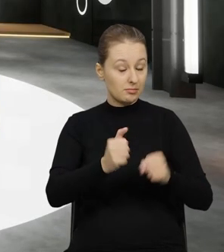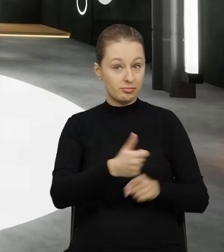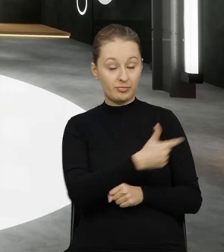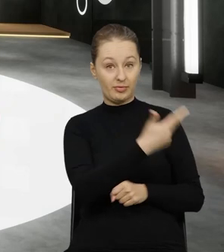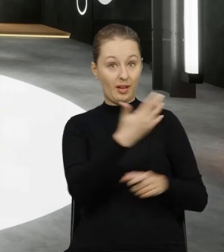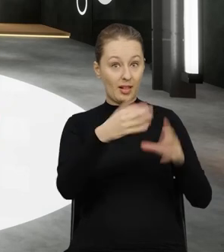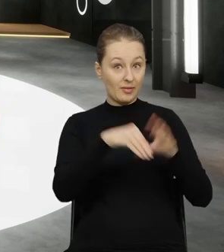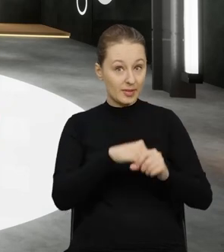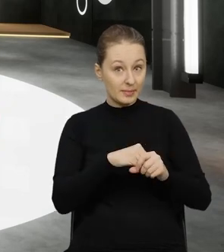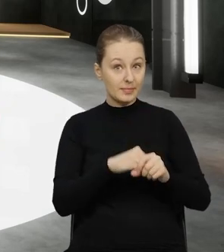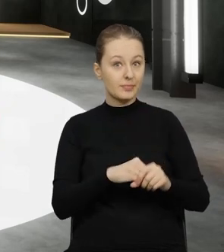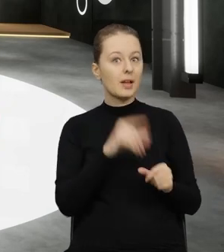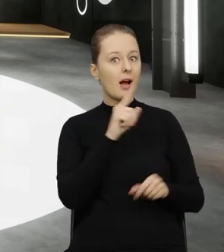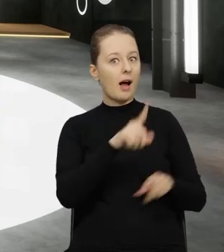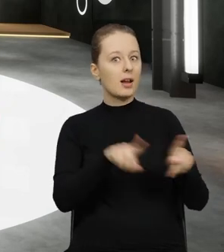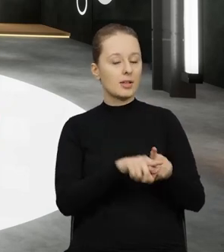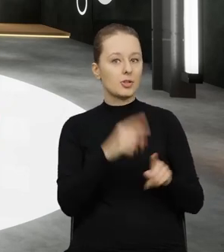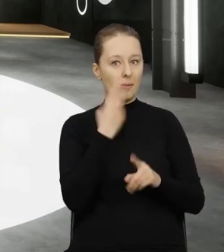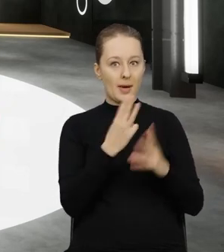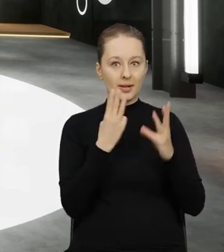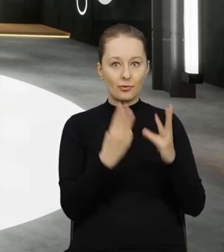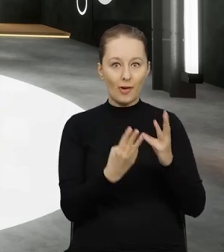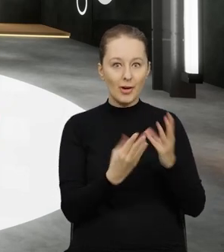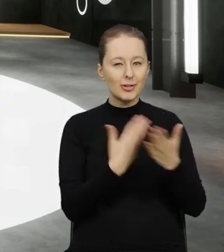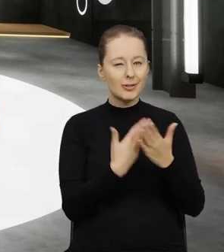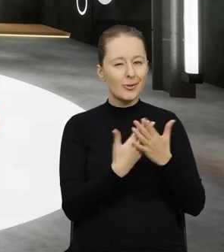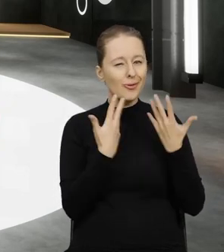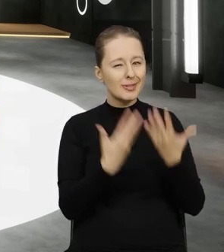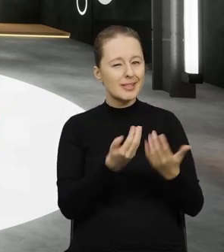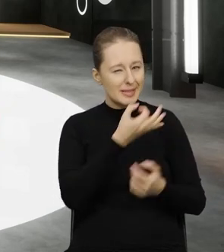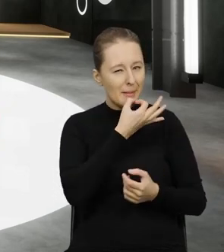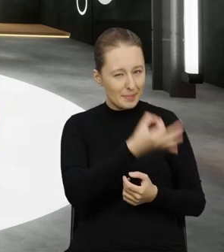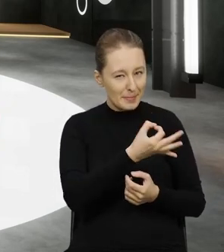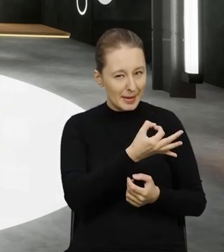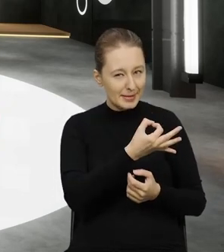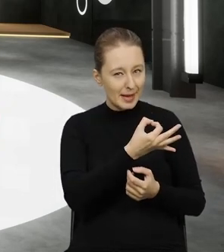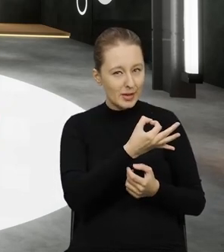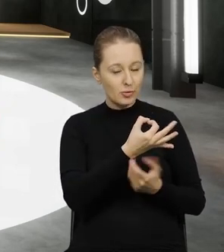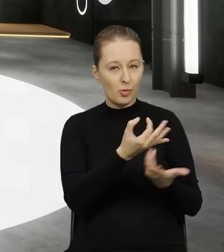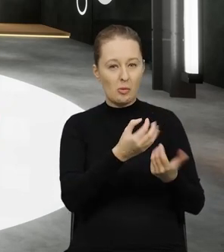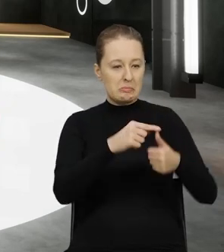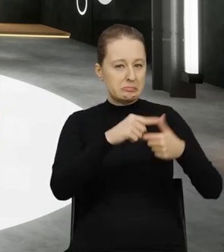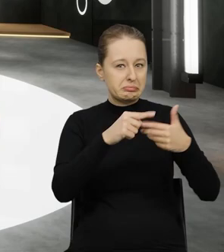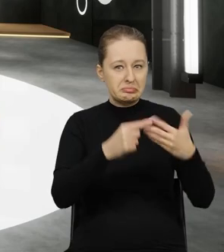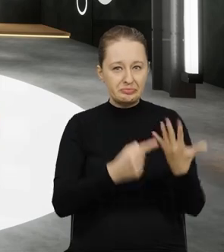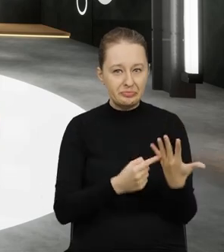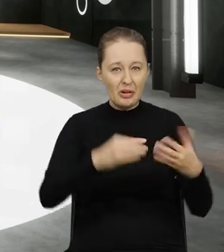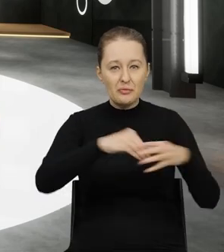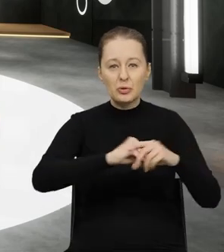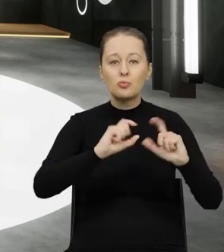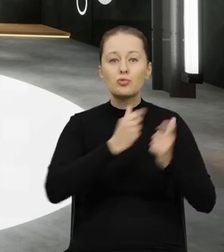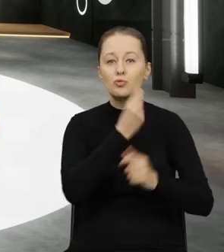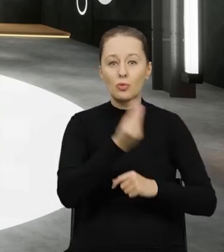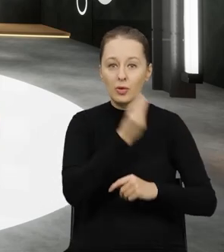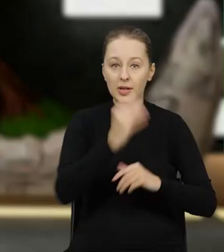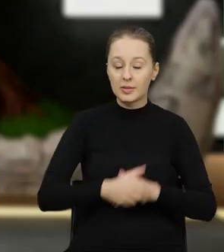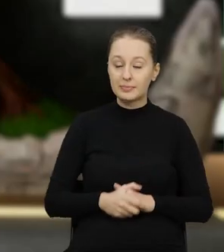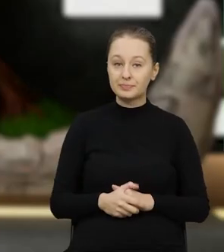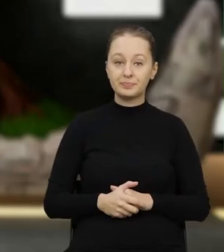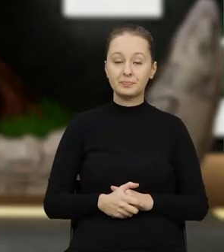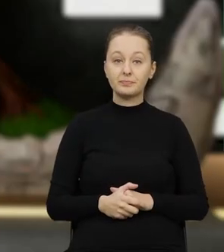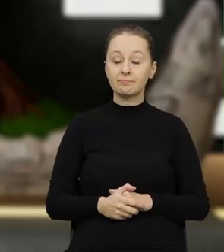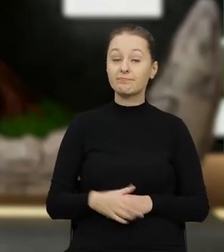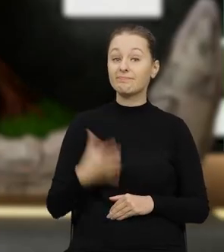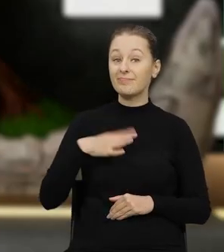złożony, rozbudowany, ale też bardzo ważny, dlatego chciałabym dopytać, na czym polega złożoność tego procesu. Tak,